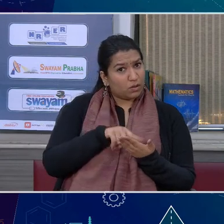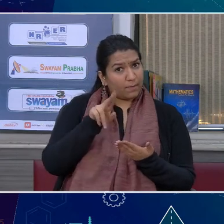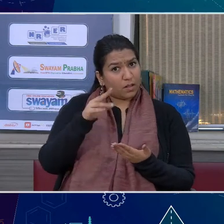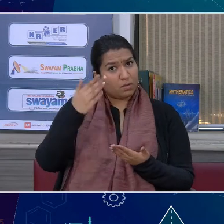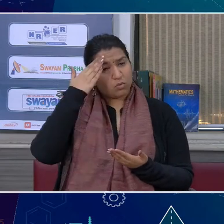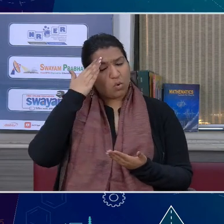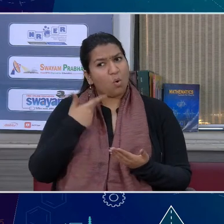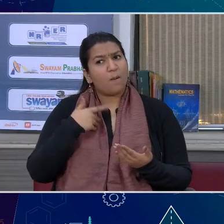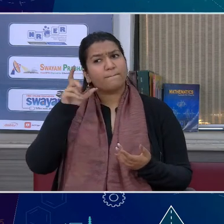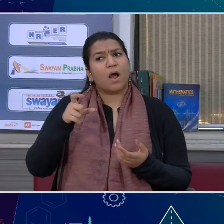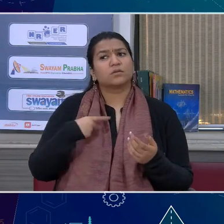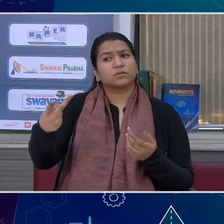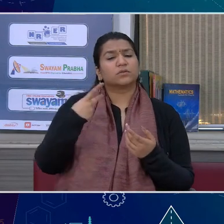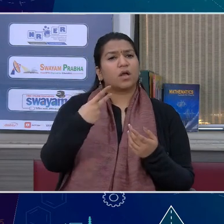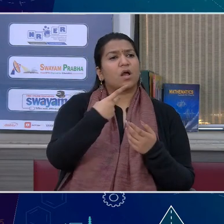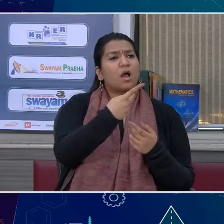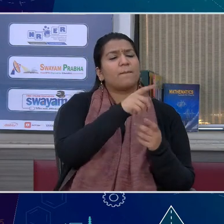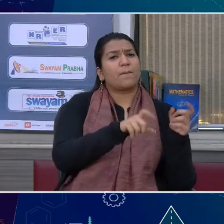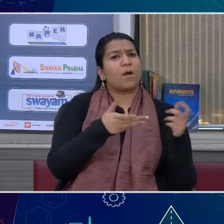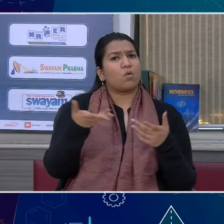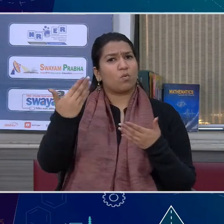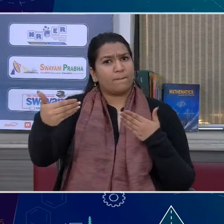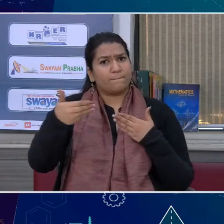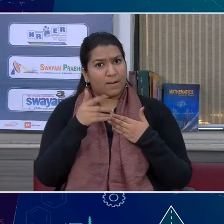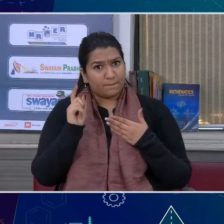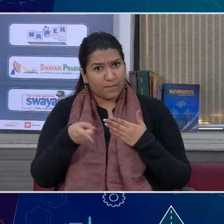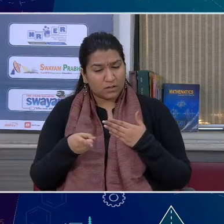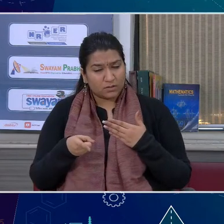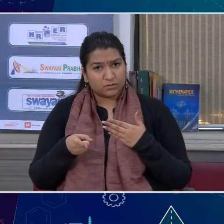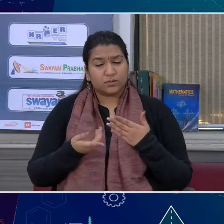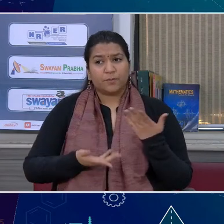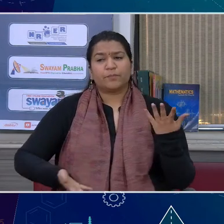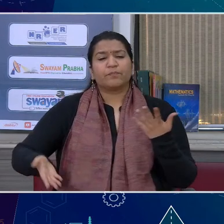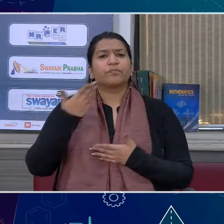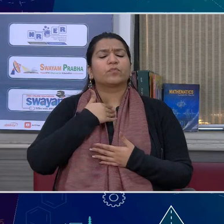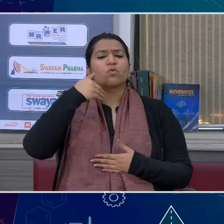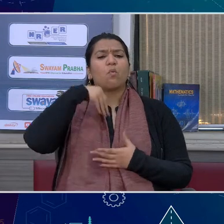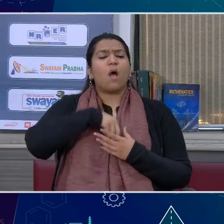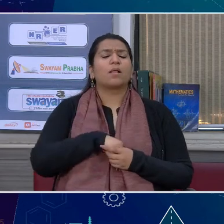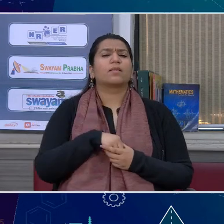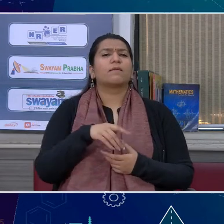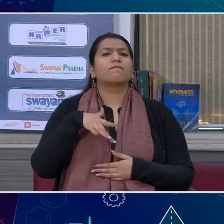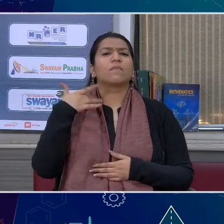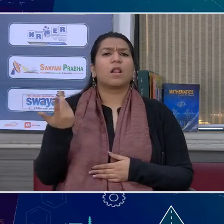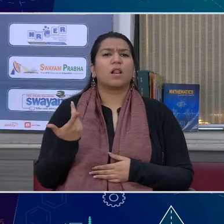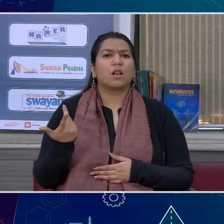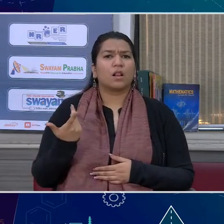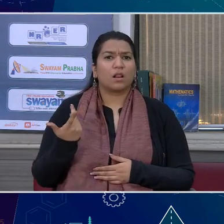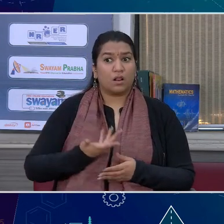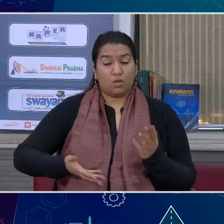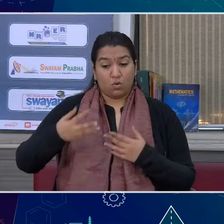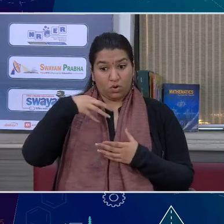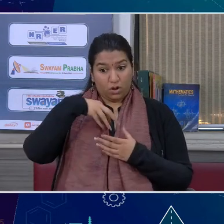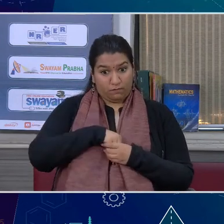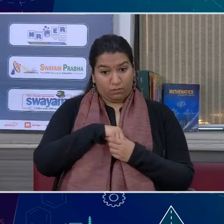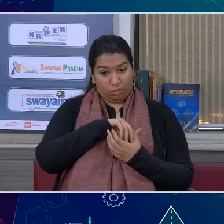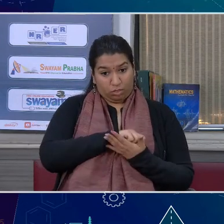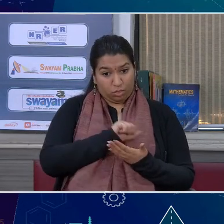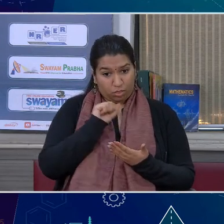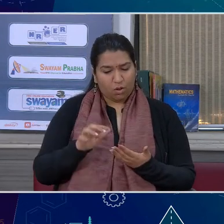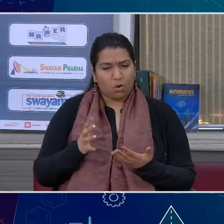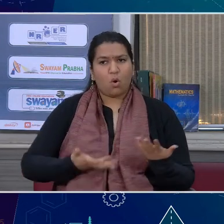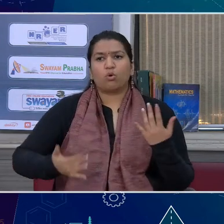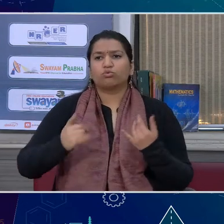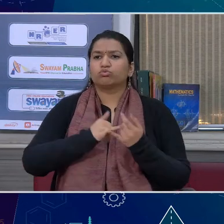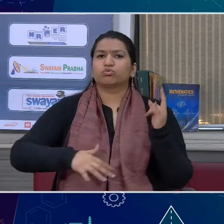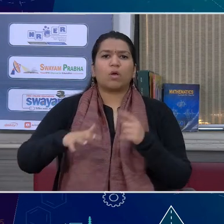दूसरे से मिलना ही है इस समाज को पूर्ण करने के लिए हमारा अस्तित्व बहुत जरूरी है अगर हम अपने अस्तित्व को भुला देंगे तो समाज भी